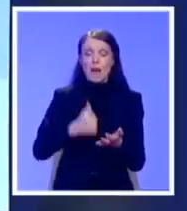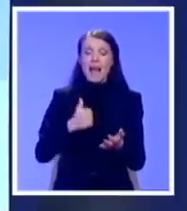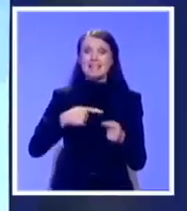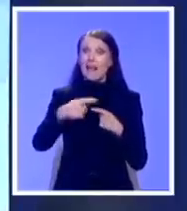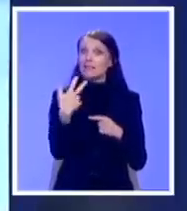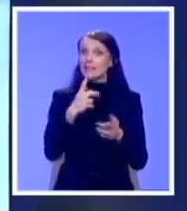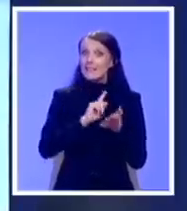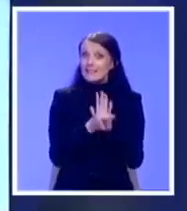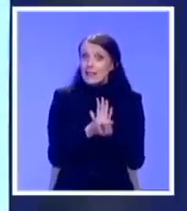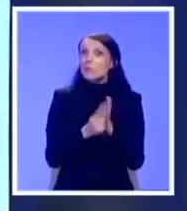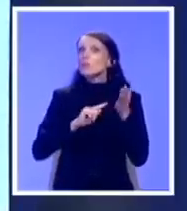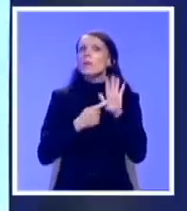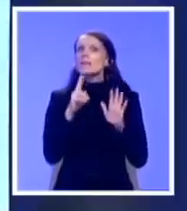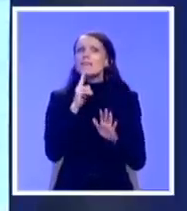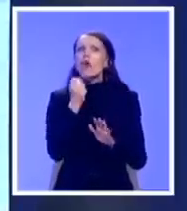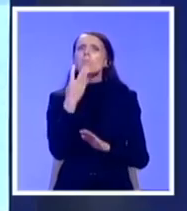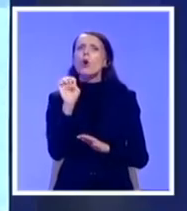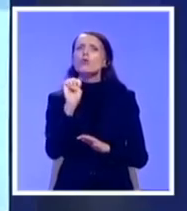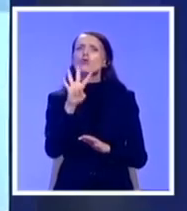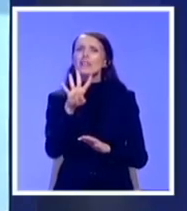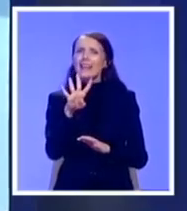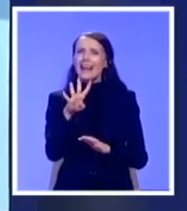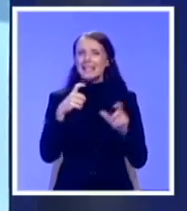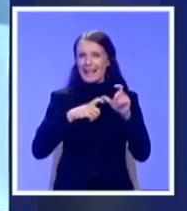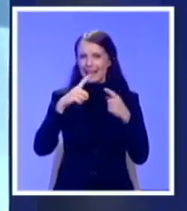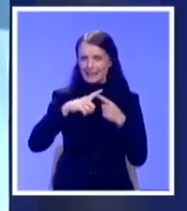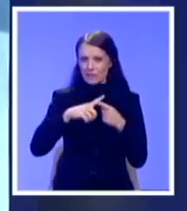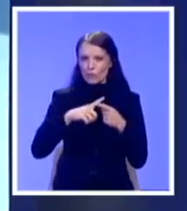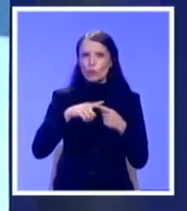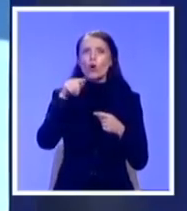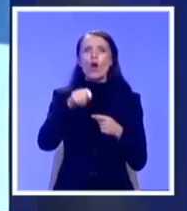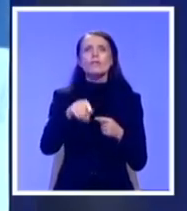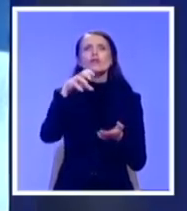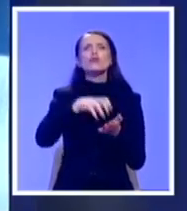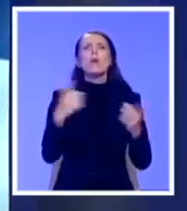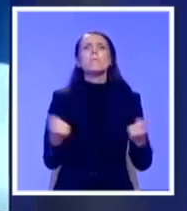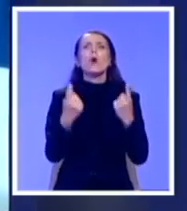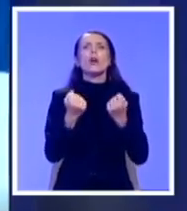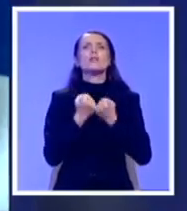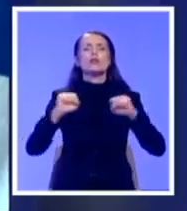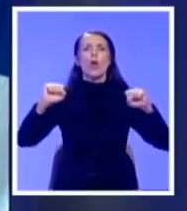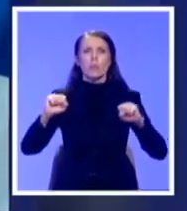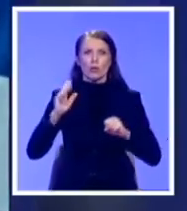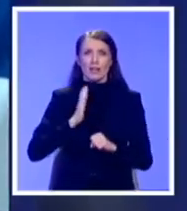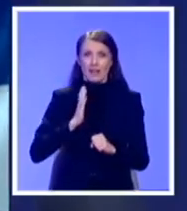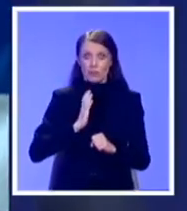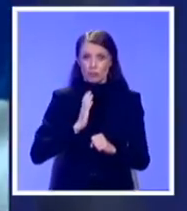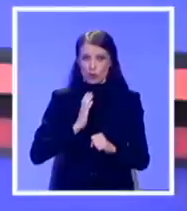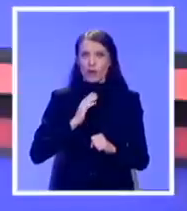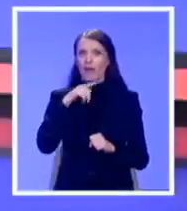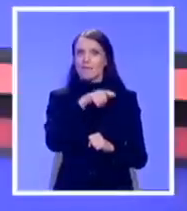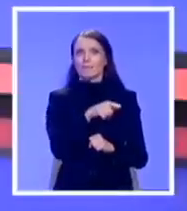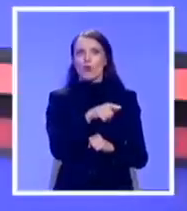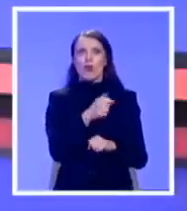lista broj 14. Sergij Trifunović, pokret slobodnih građana. Nosilac liste i prvi na listi je večera sa nama.